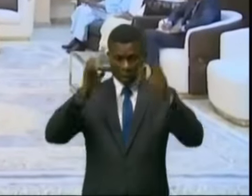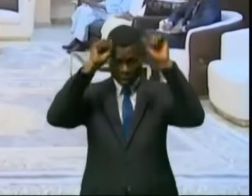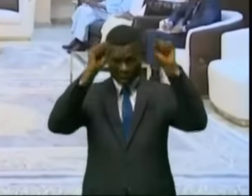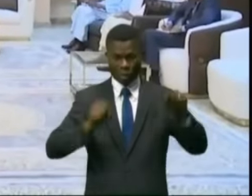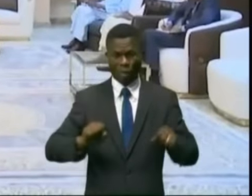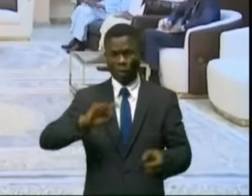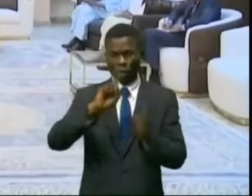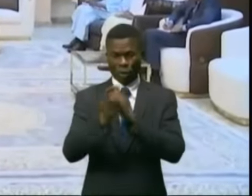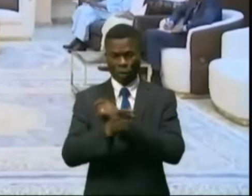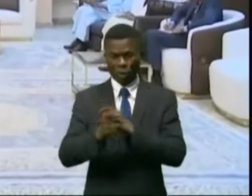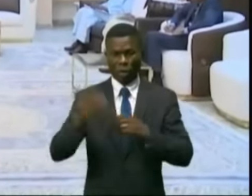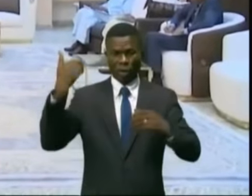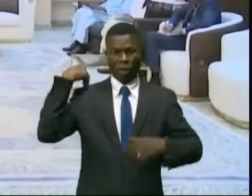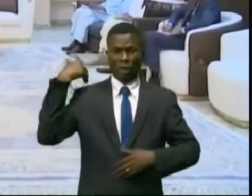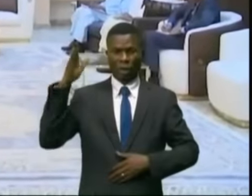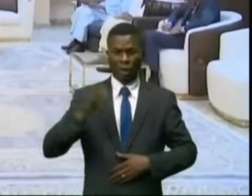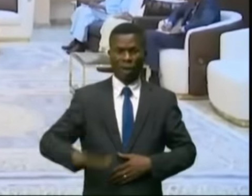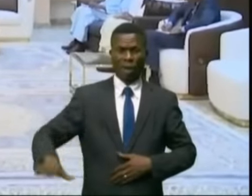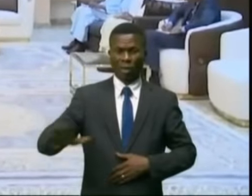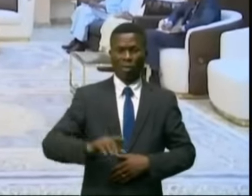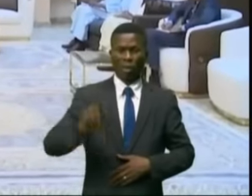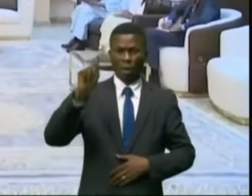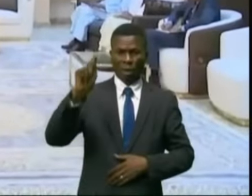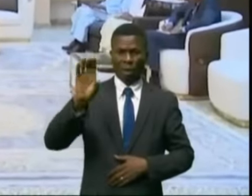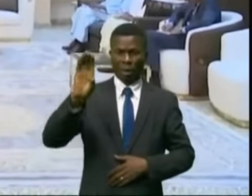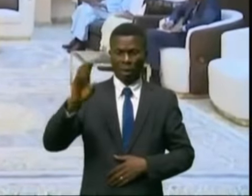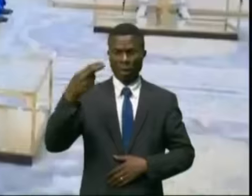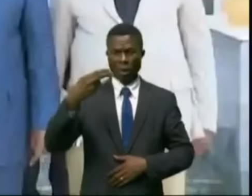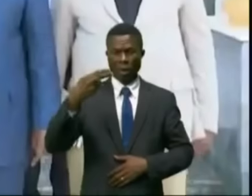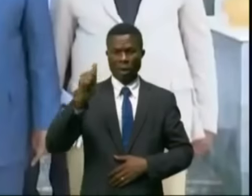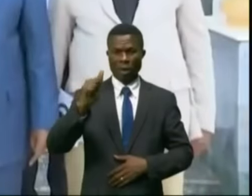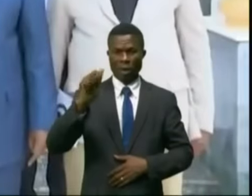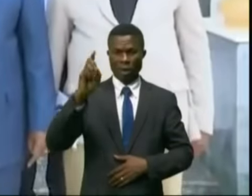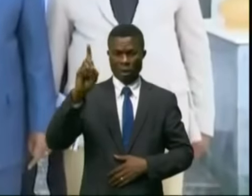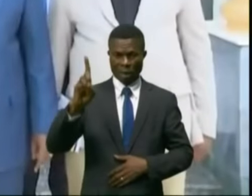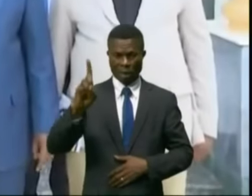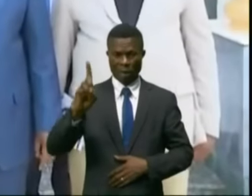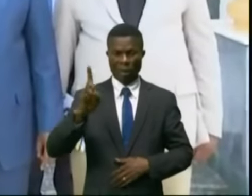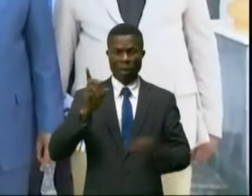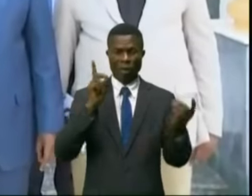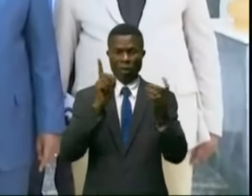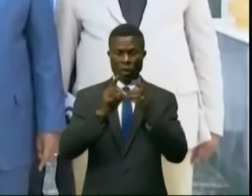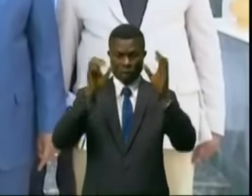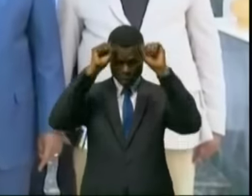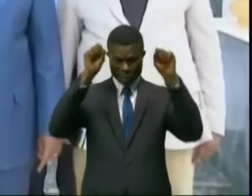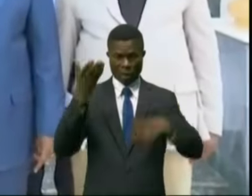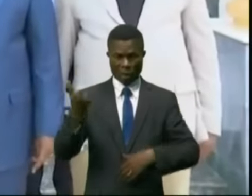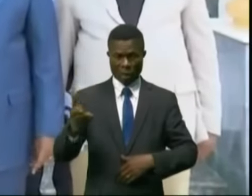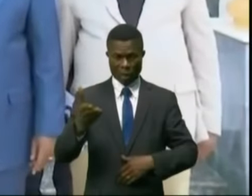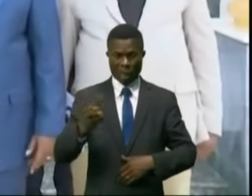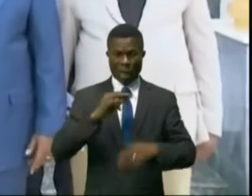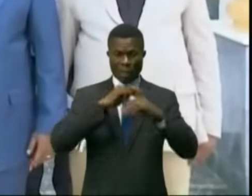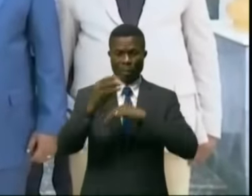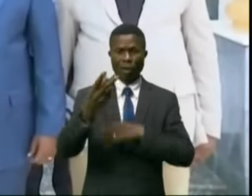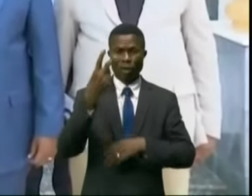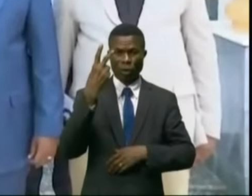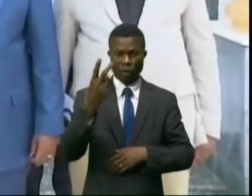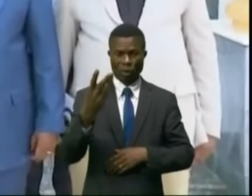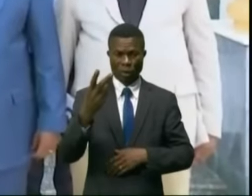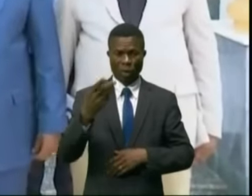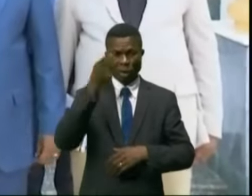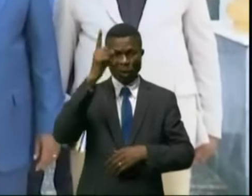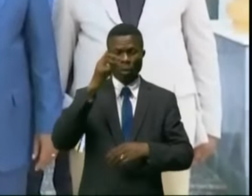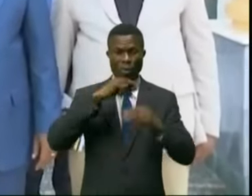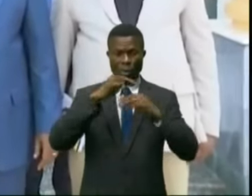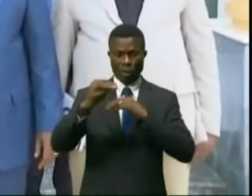transition au chef de l'État, Mohamed Idriss Déby-Hitno. Nous avions rencontré le président. Il y avait deux messages. Le premier